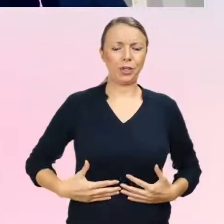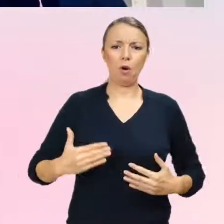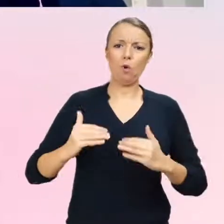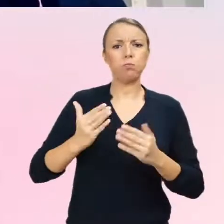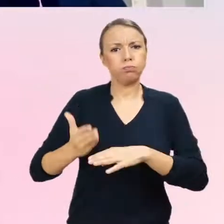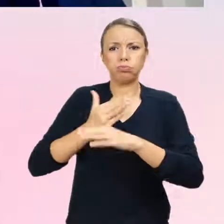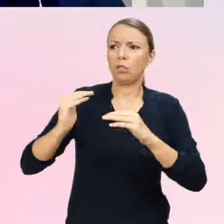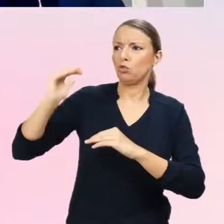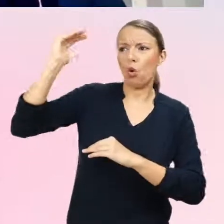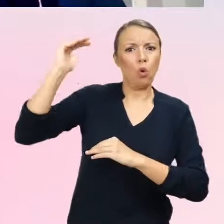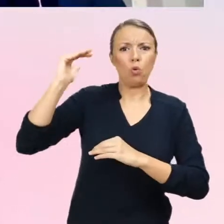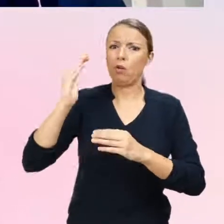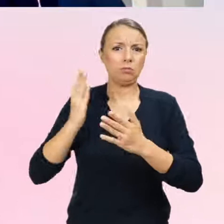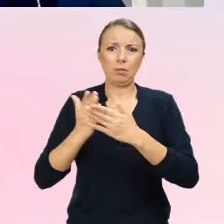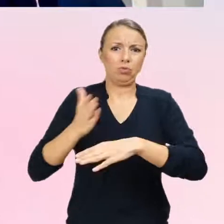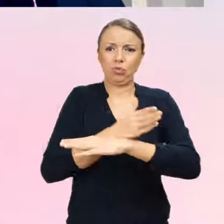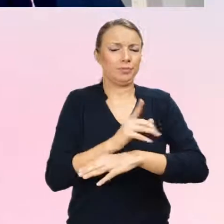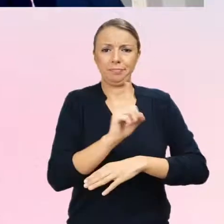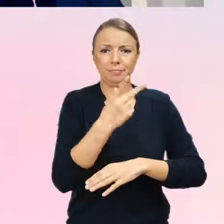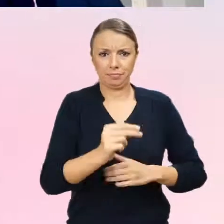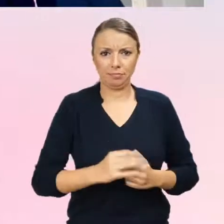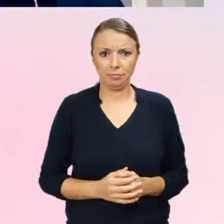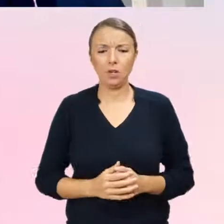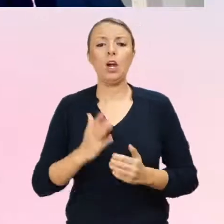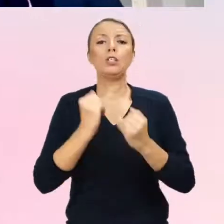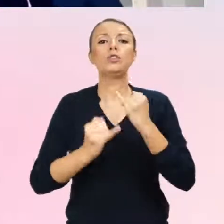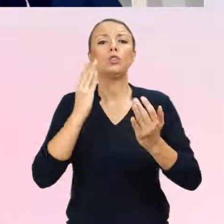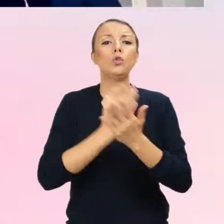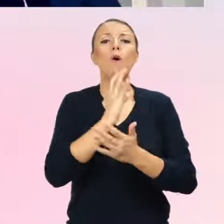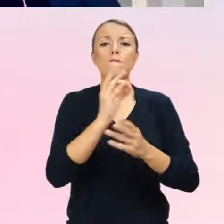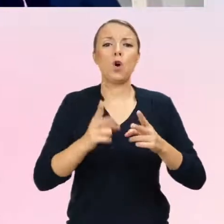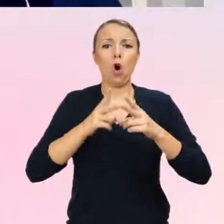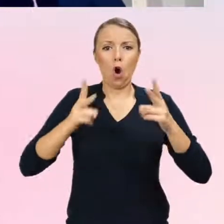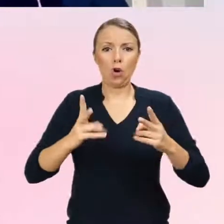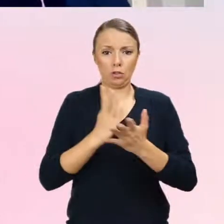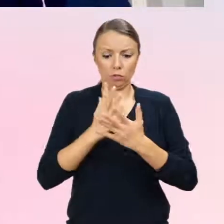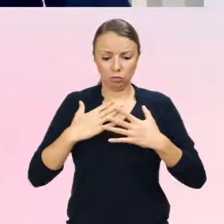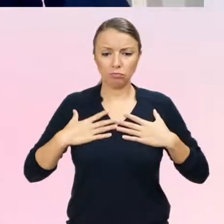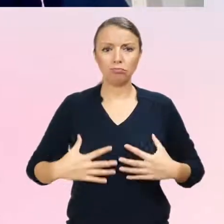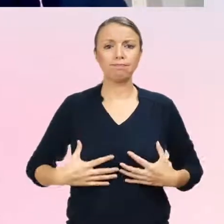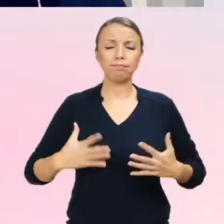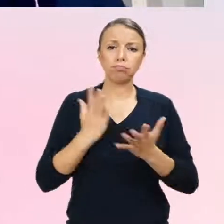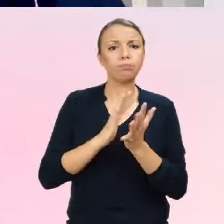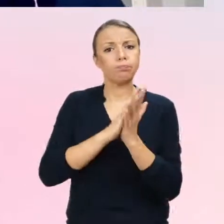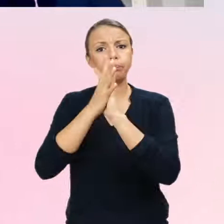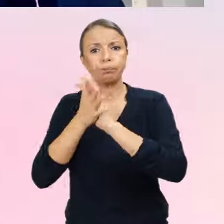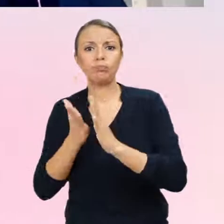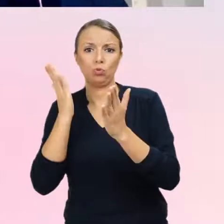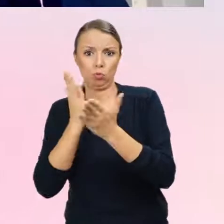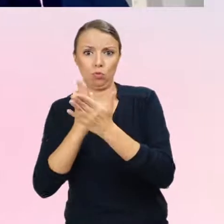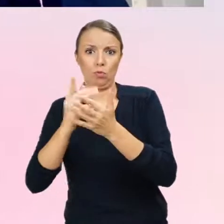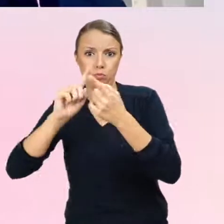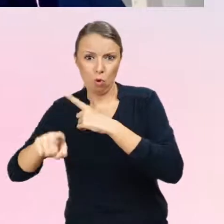już w okresie pokwitaniowym, no to tutaj mamy krótszy okres obserwacji, czyli kilka miesięcy wcześniej,